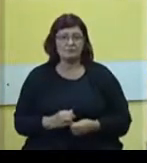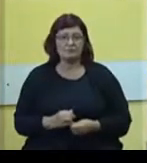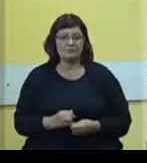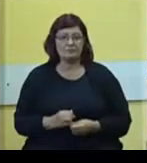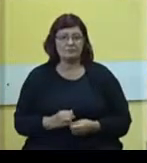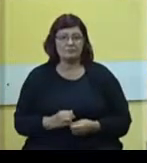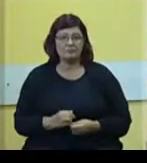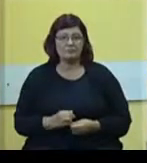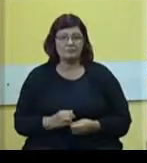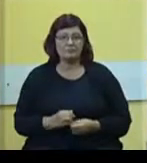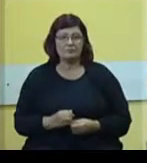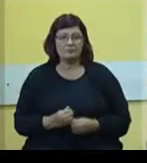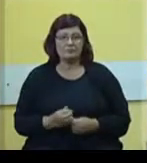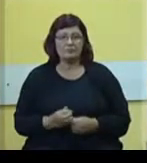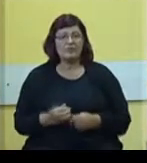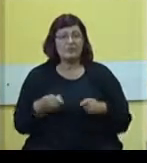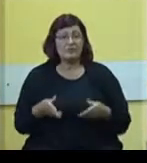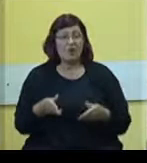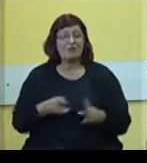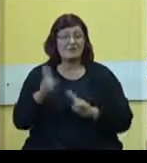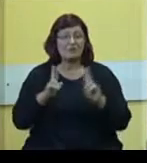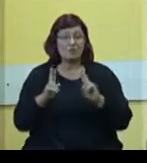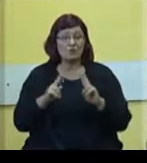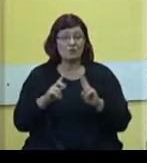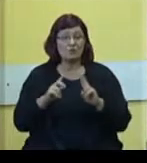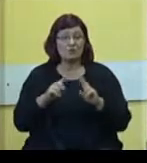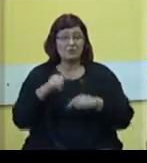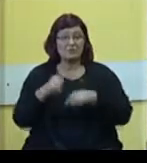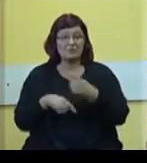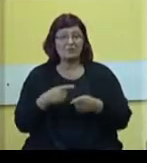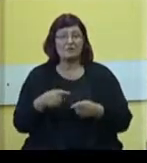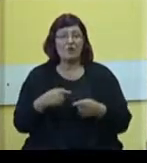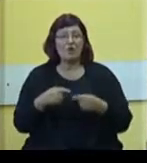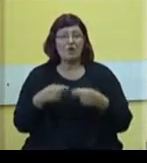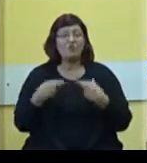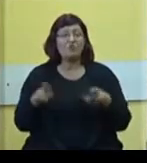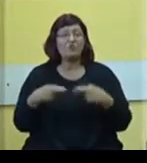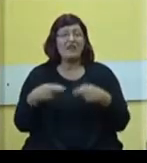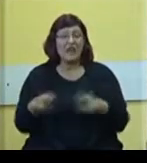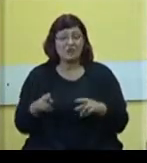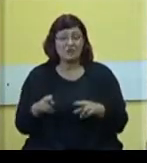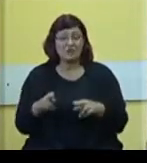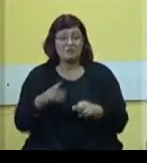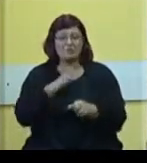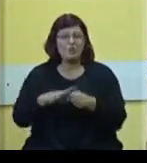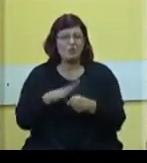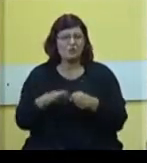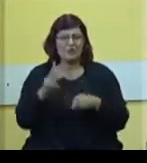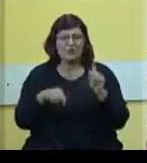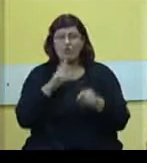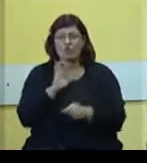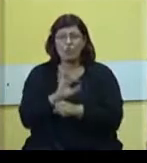Da se ova diskusija pretvori u vraćanja, u linčovanja nekoga ko